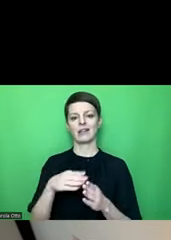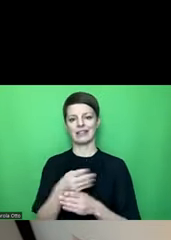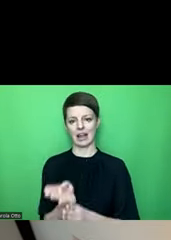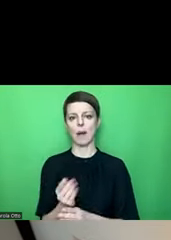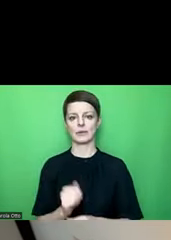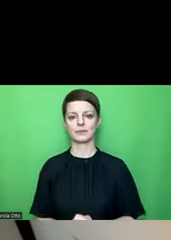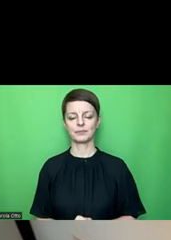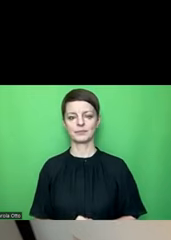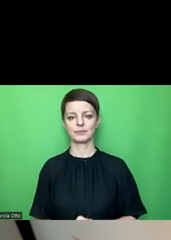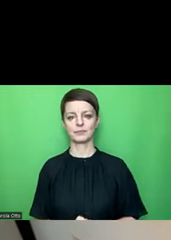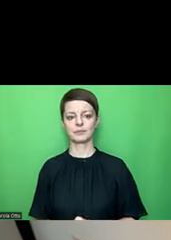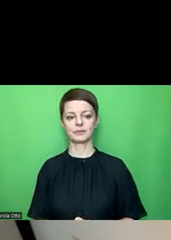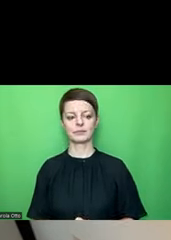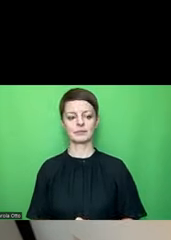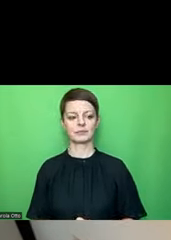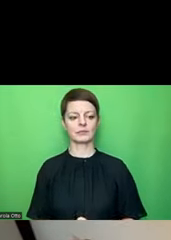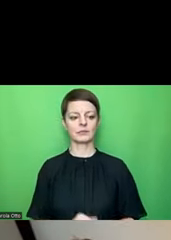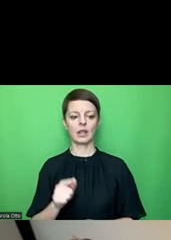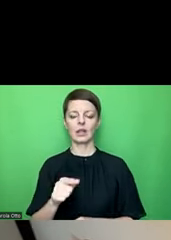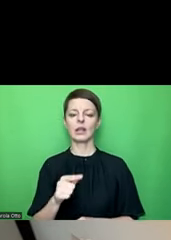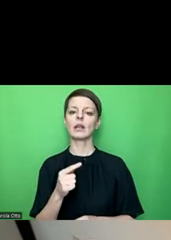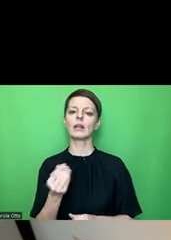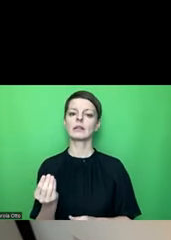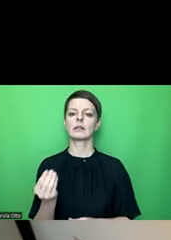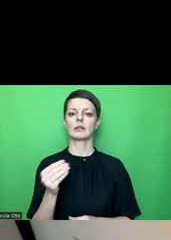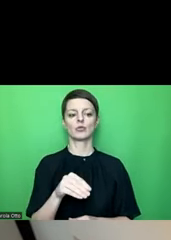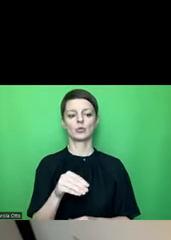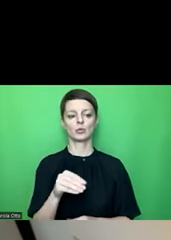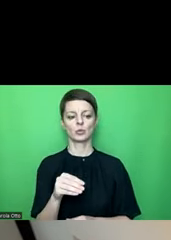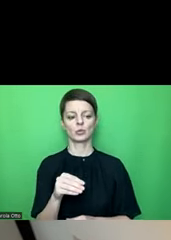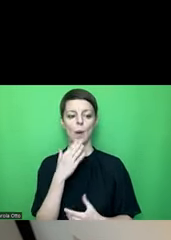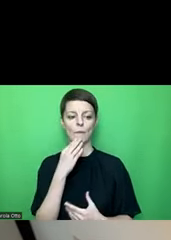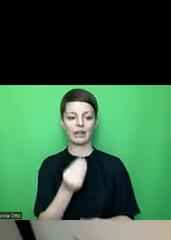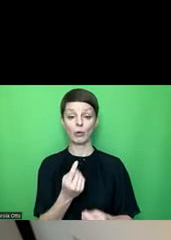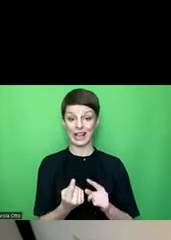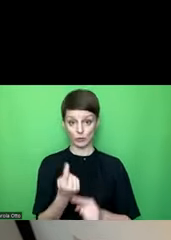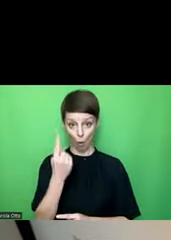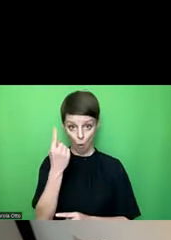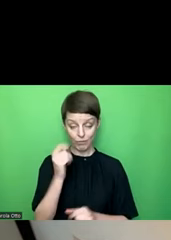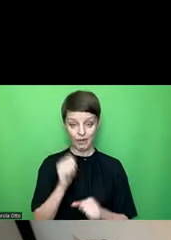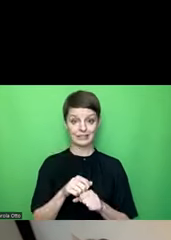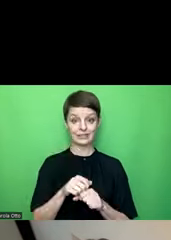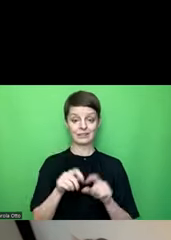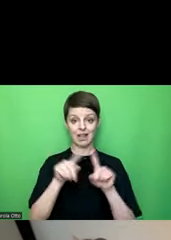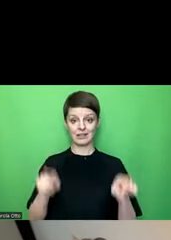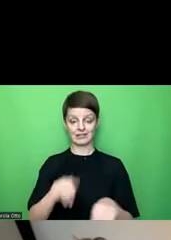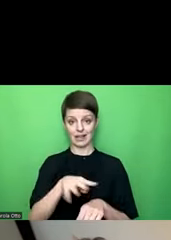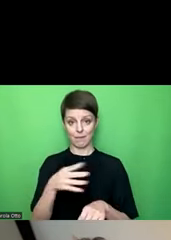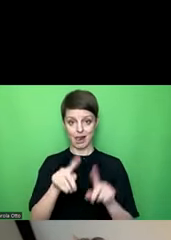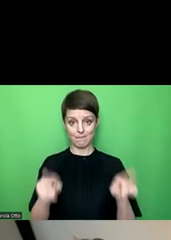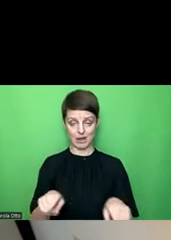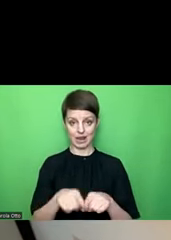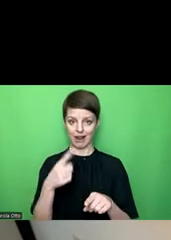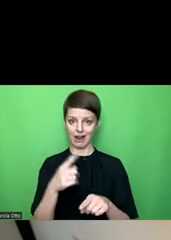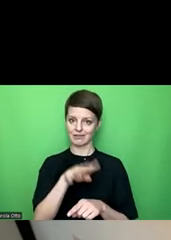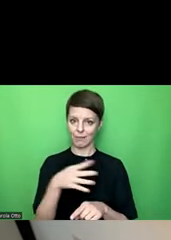Also ich habe erwähnt hier, das ist eine Empfehlung, ganz oben, dass dieses Tabellenblatt eben eine